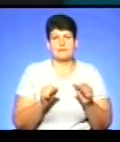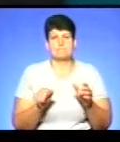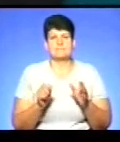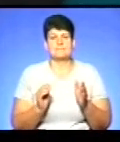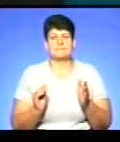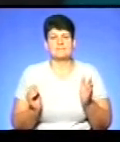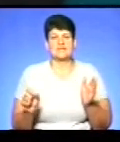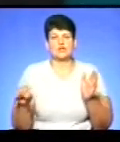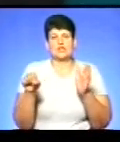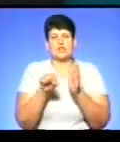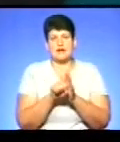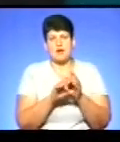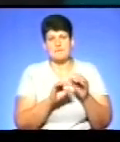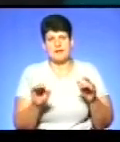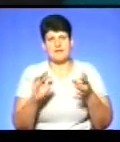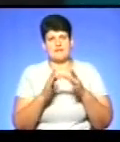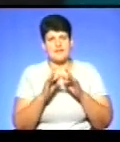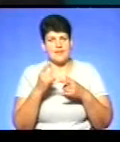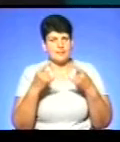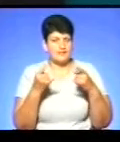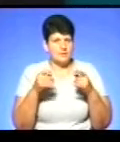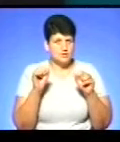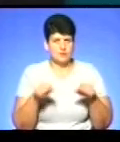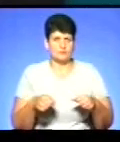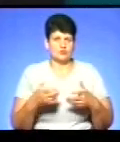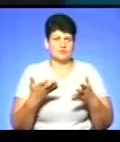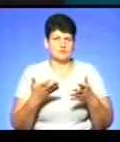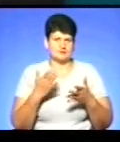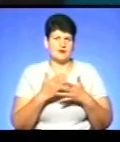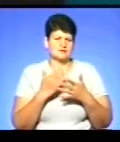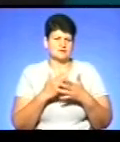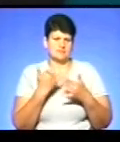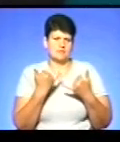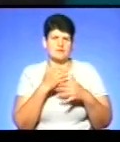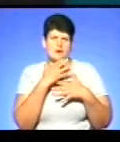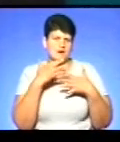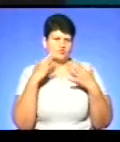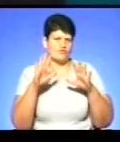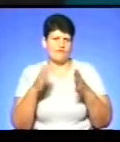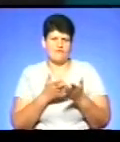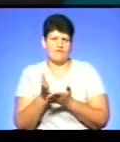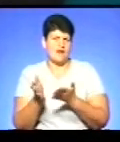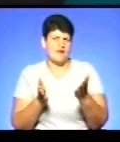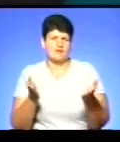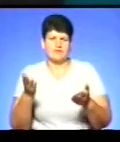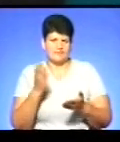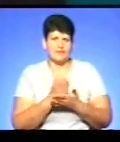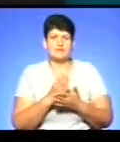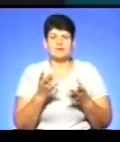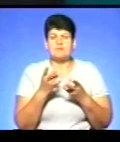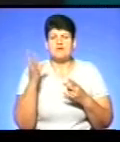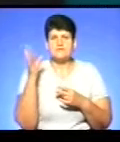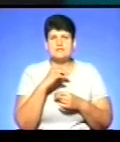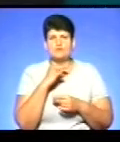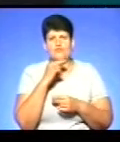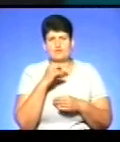телебачення чи до інтернет-телебачення. Зараз варіантів не так і мало. Але якраз всім треба звернути